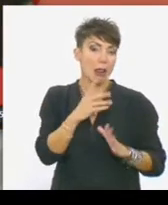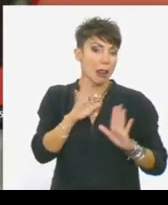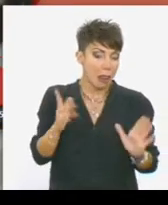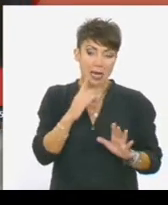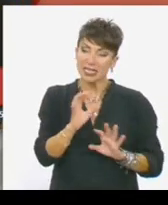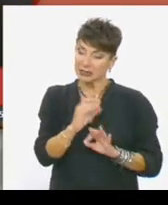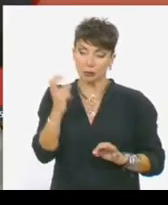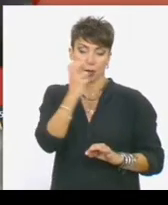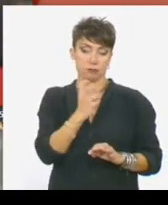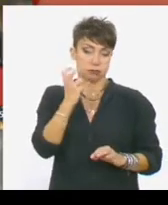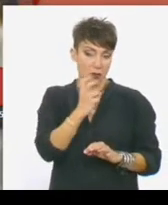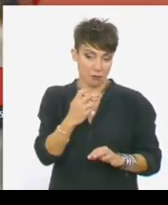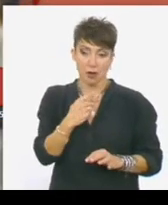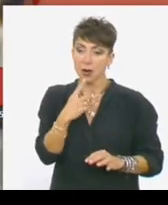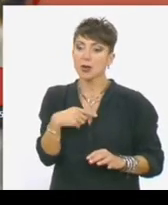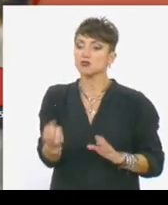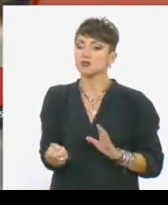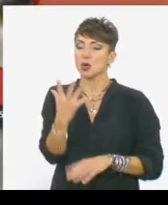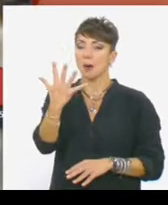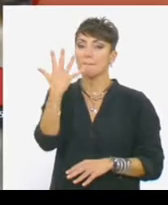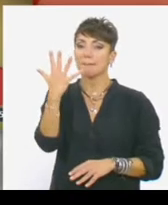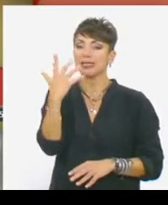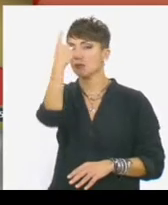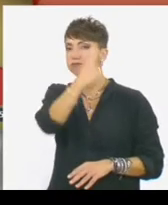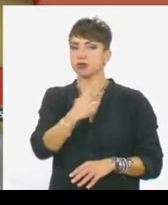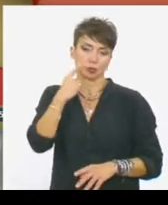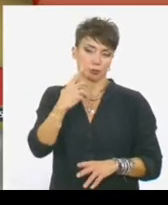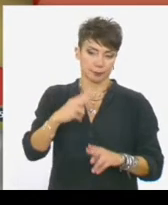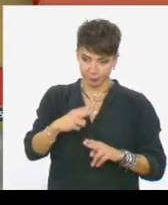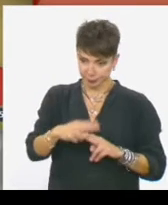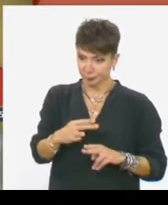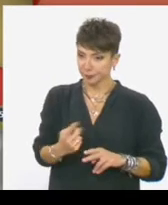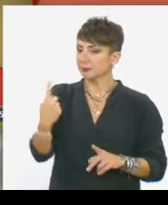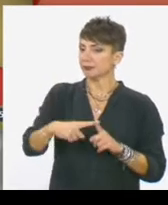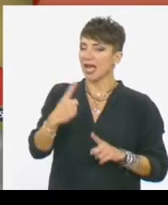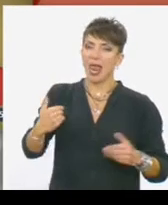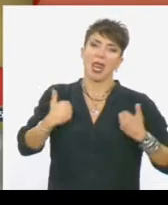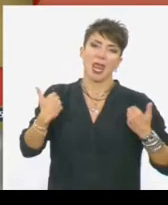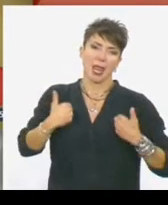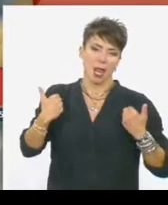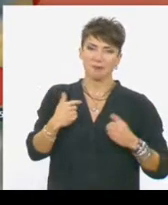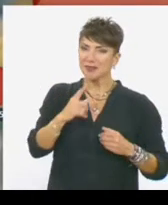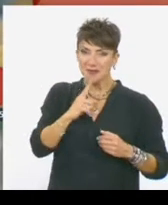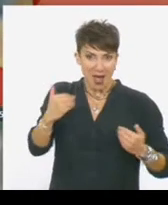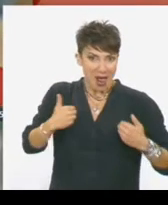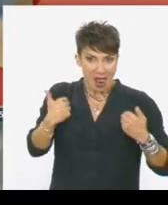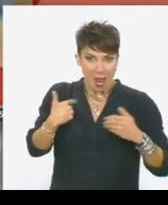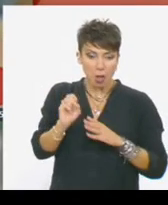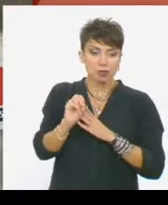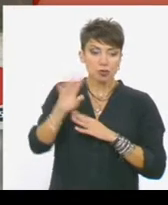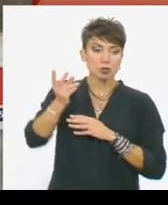τα στοιχεία τουλάχιστον πέντε νέων προσώπων. Μεταξύ αυτών και ενός νεαρού που σήμερα ζει στο εξωτερικό,